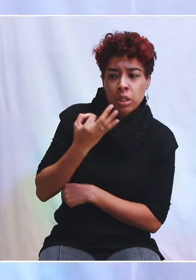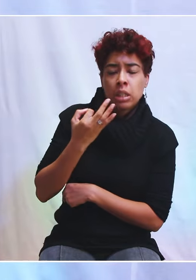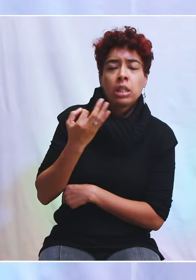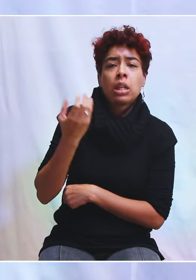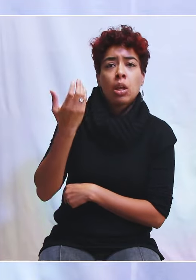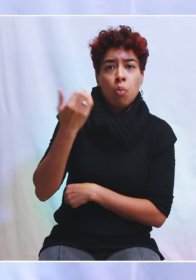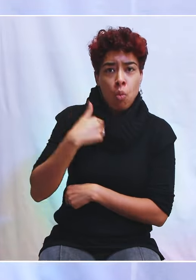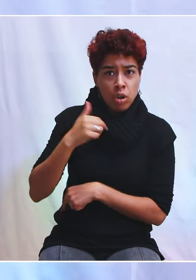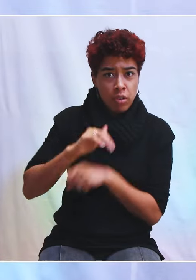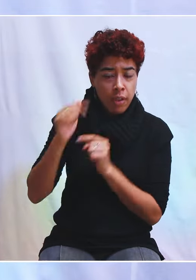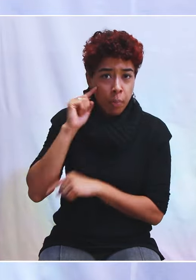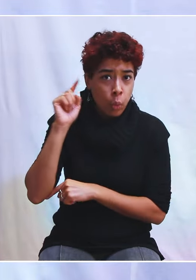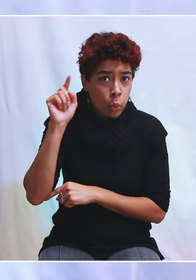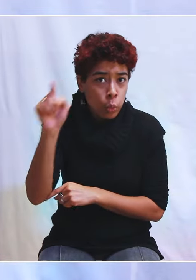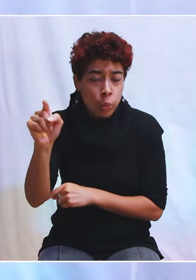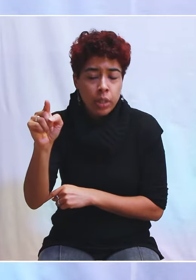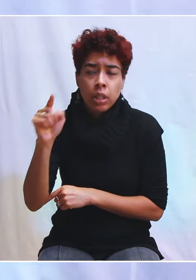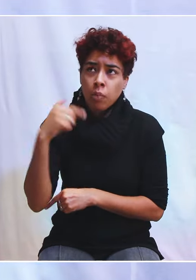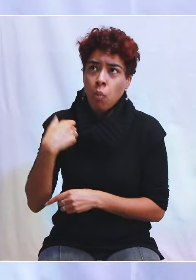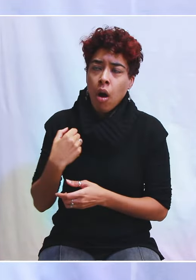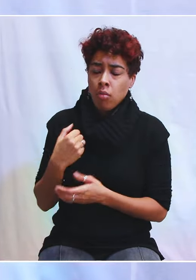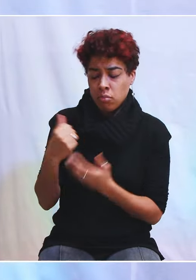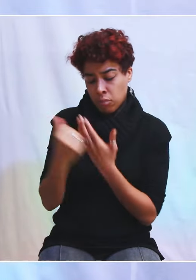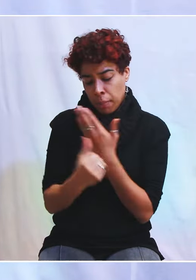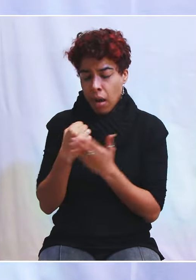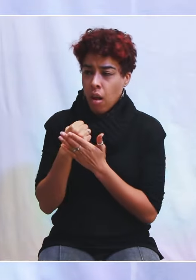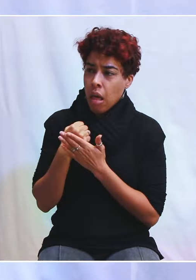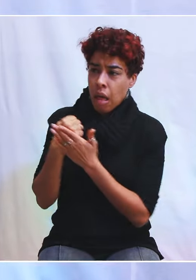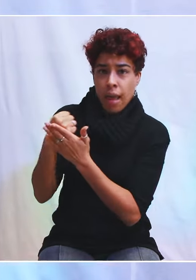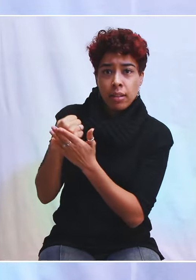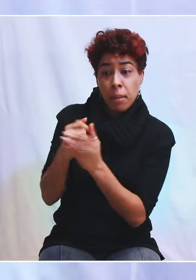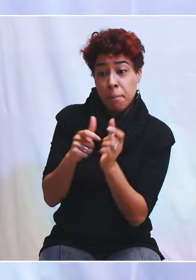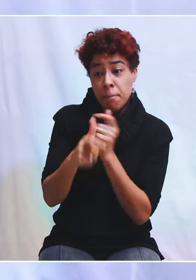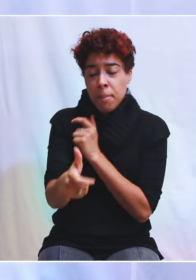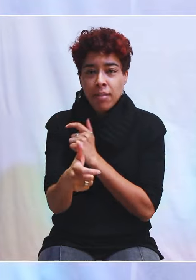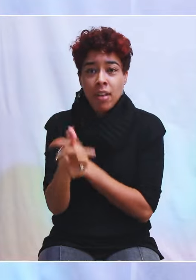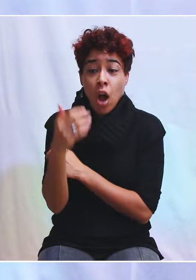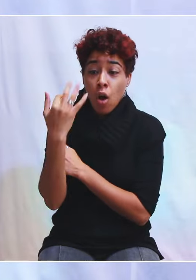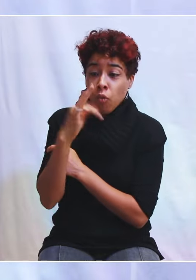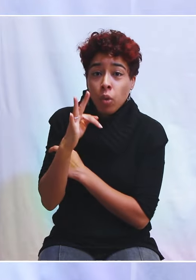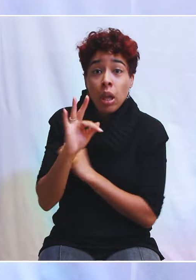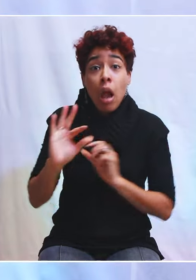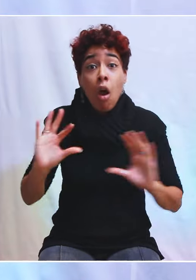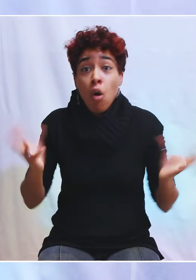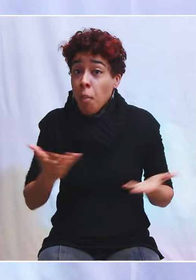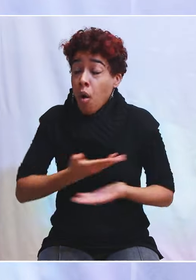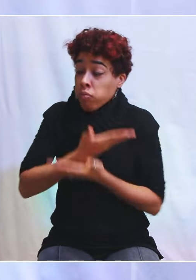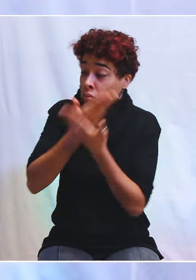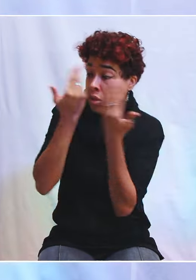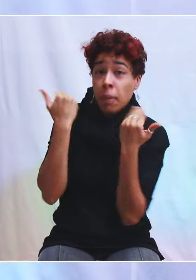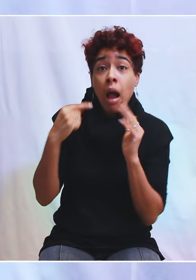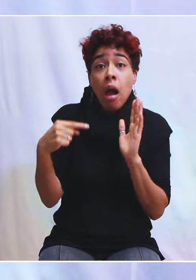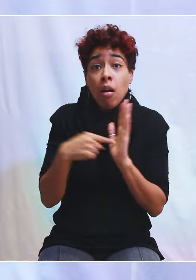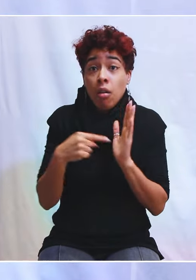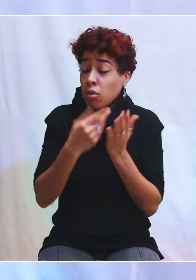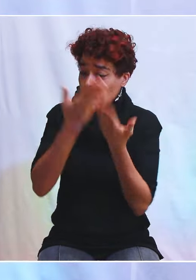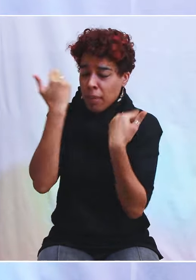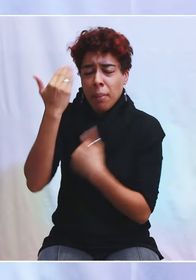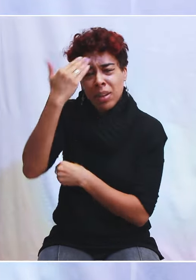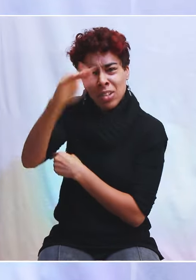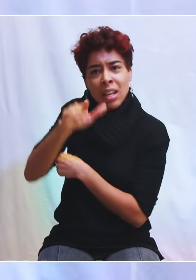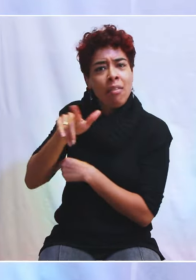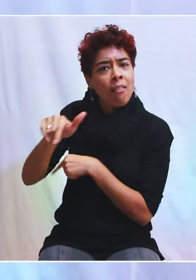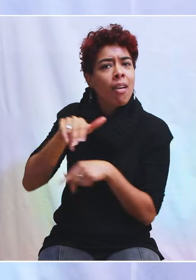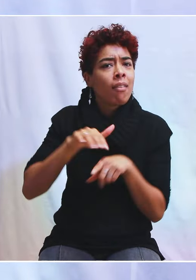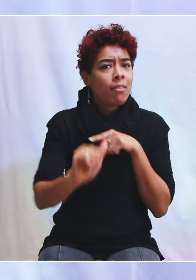fais pour Dieu, ce que je fais en m'appuyant sur sa parole, eh bien, va produire du fruit. Je ne sais pas comment, je ne sais pas quand, mais ça va se faire. On